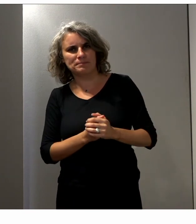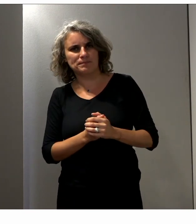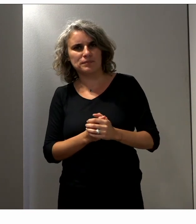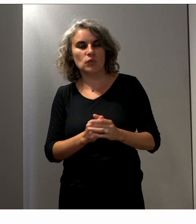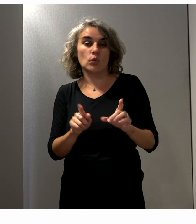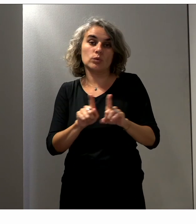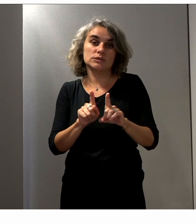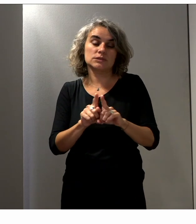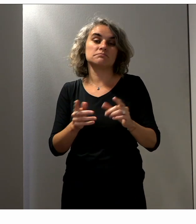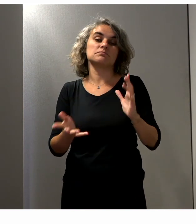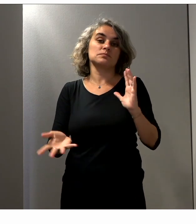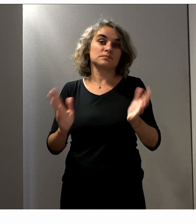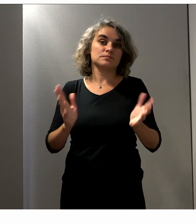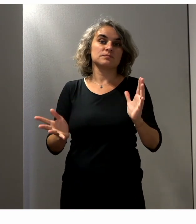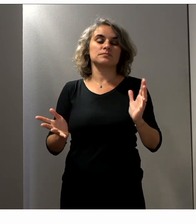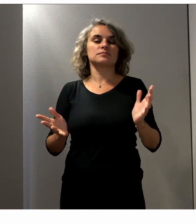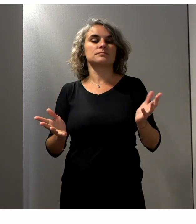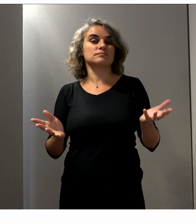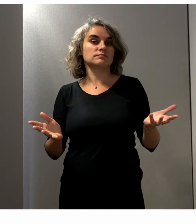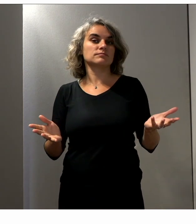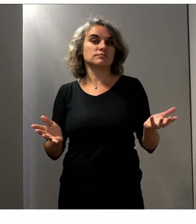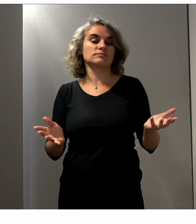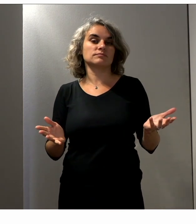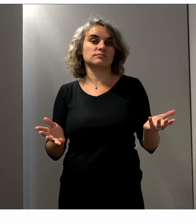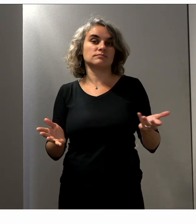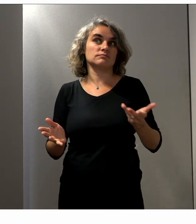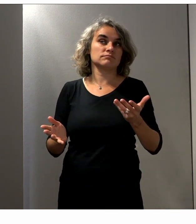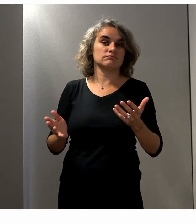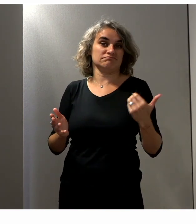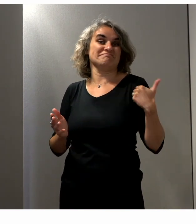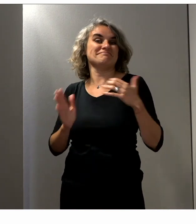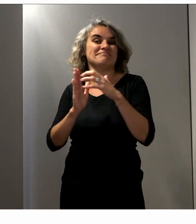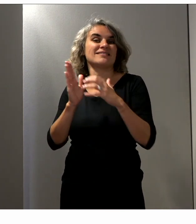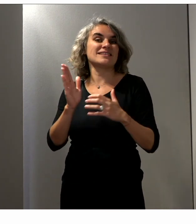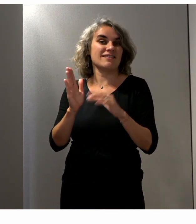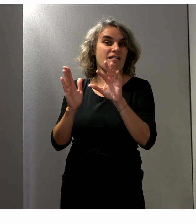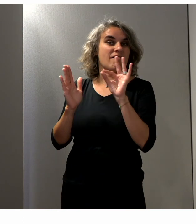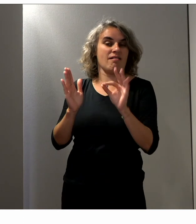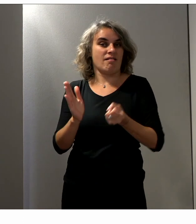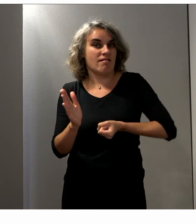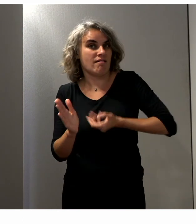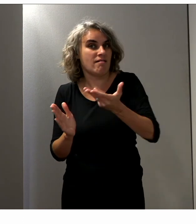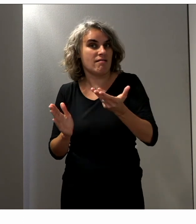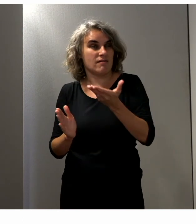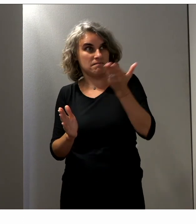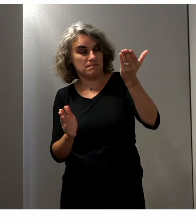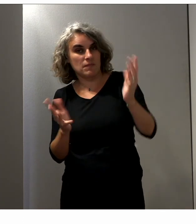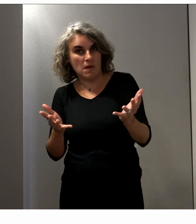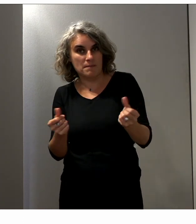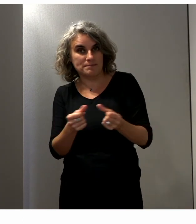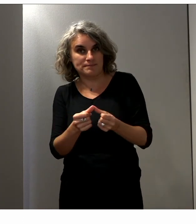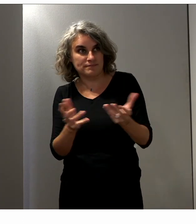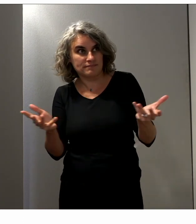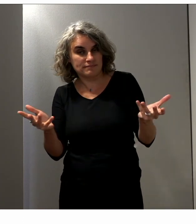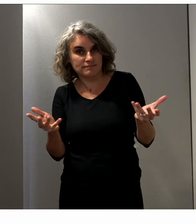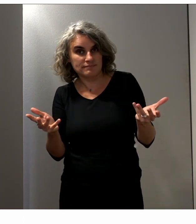peut-être au regard notamment, finalement, de l'article, et en tout cas des extraits que j'ai pu lire, comment vous articulez les choses